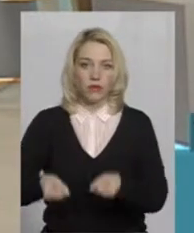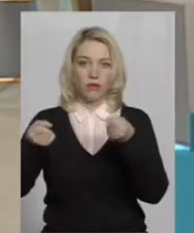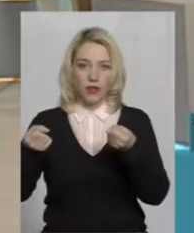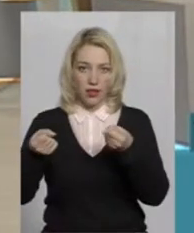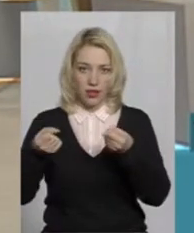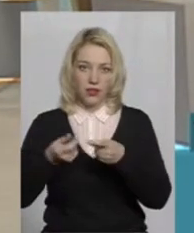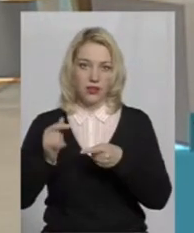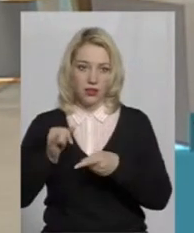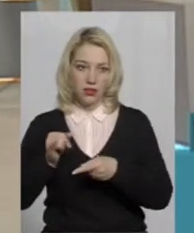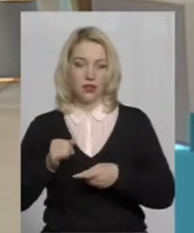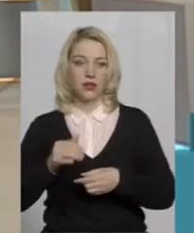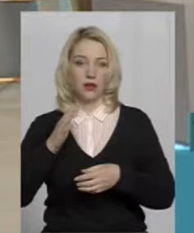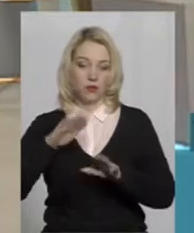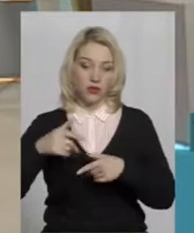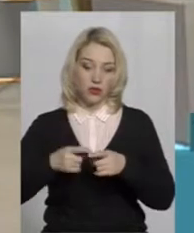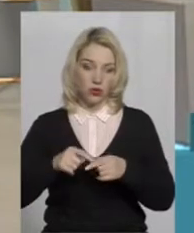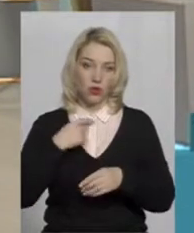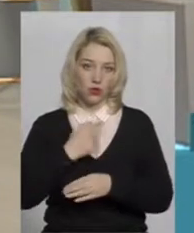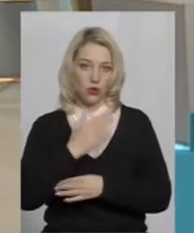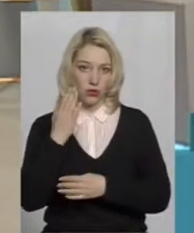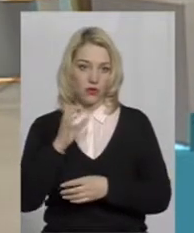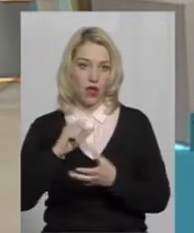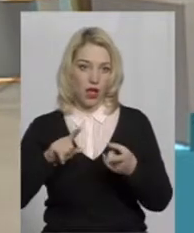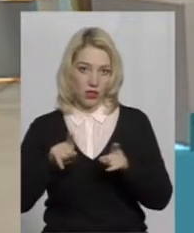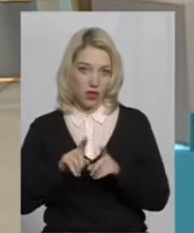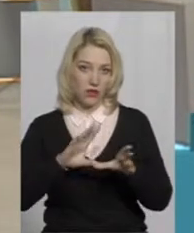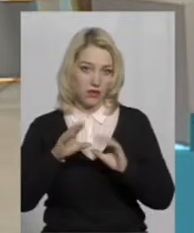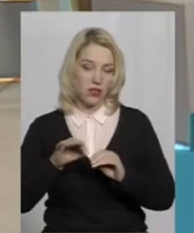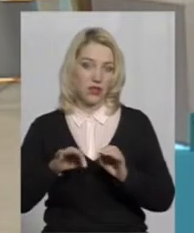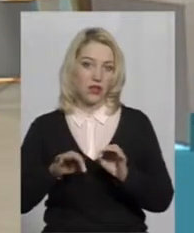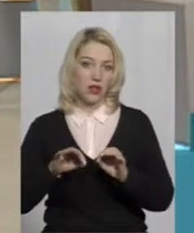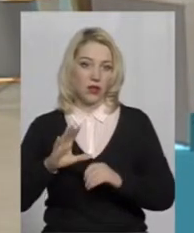проголосував. А так, в основному, все було.